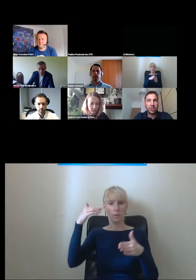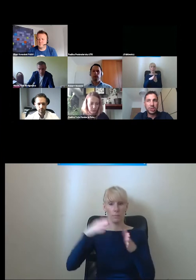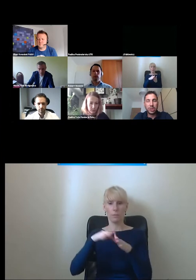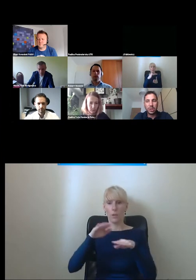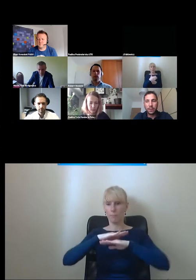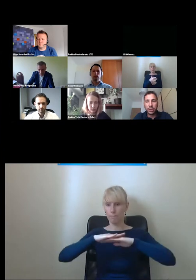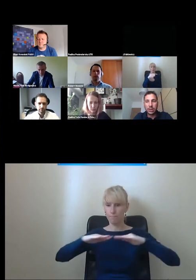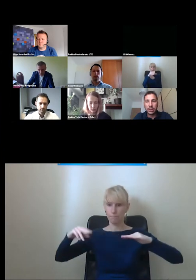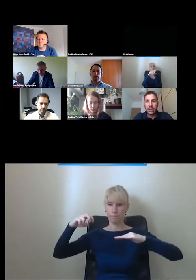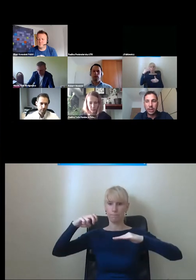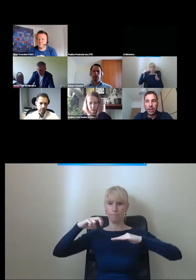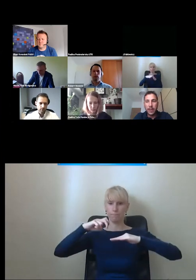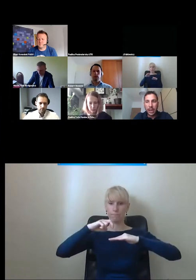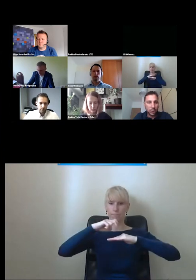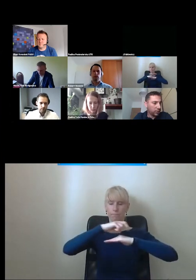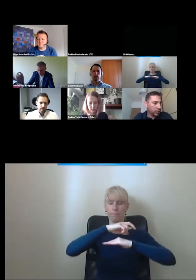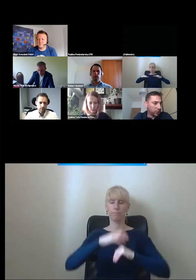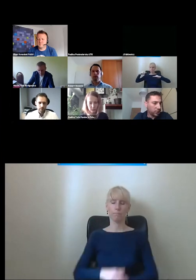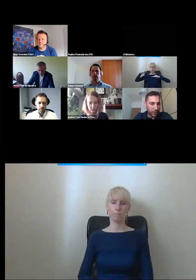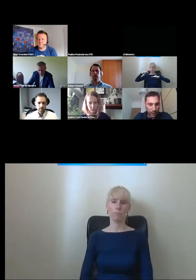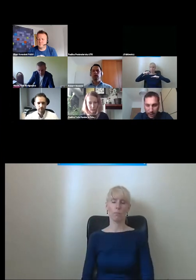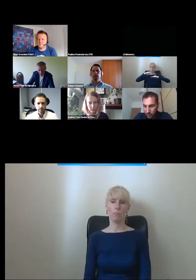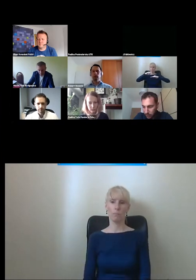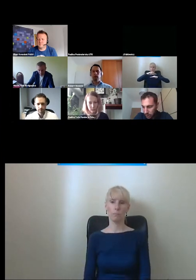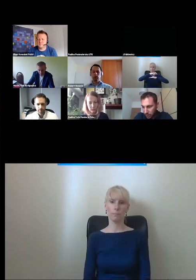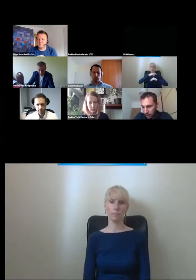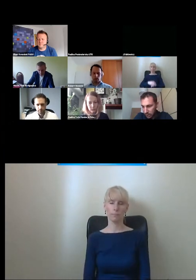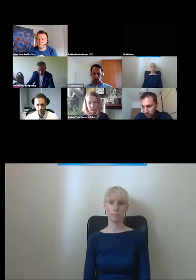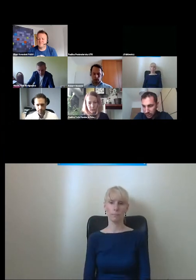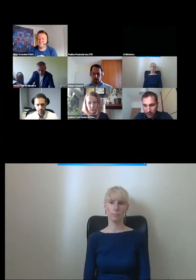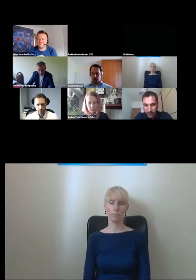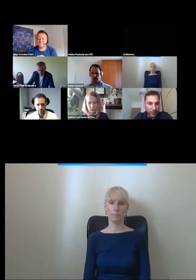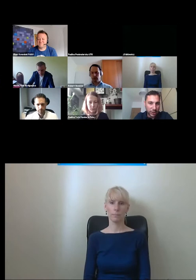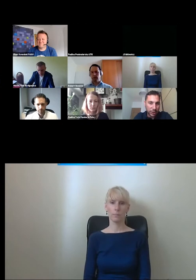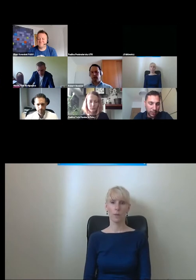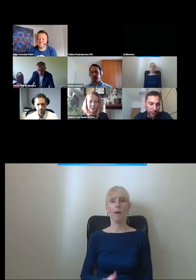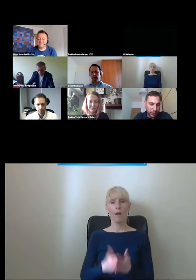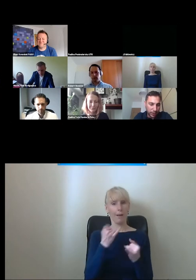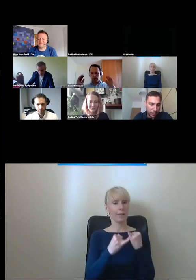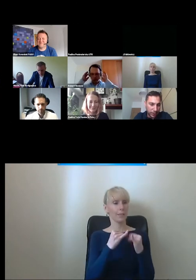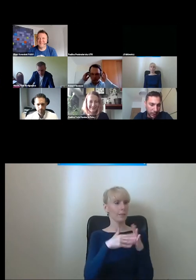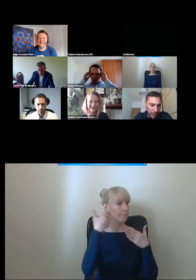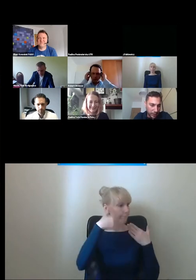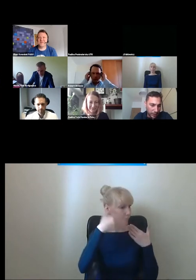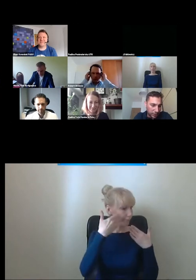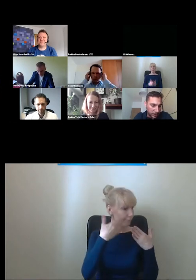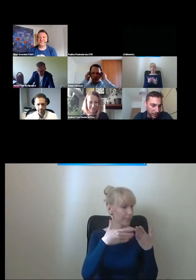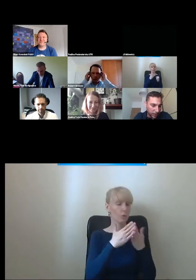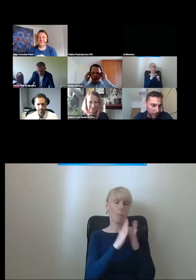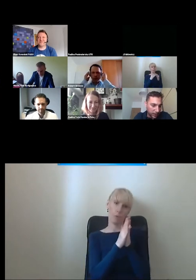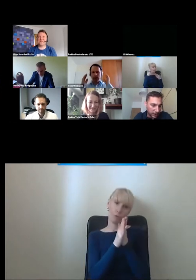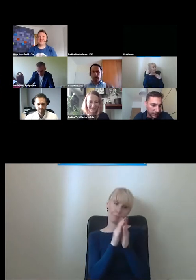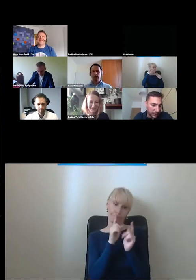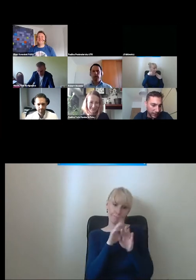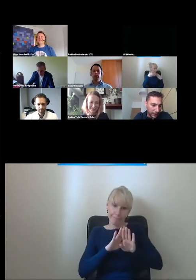w poziomie jezdni. Ale może bardziej odnosząc się do pytania, żebym się tutaj nie rozgadał, w razie czego proszę mi... Ja Cię